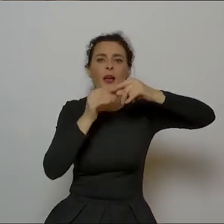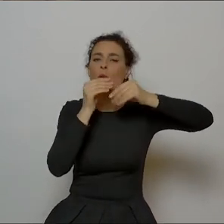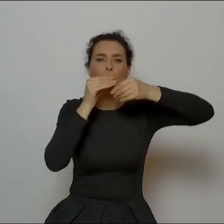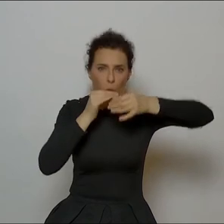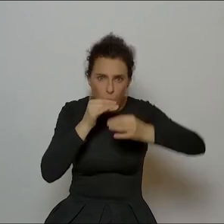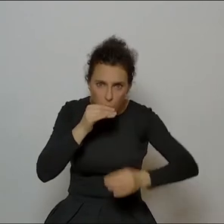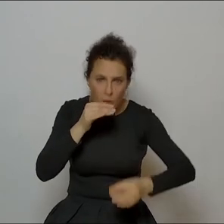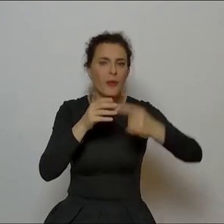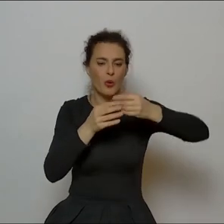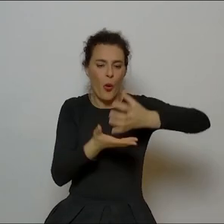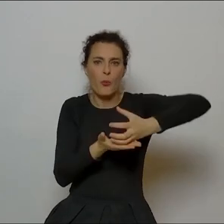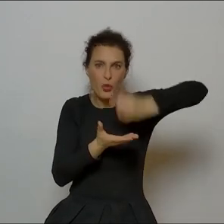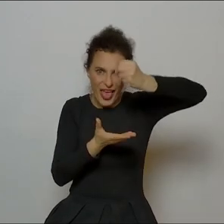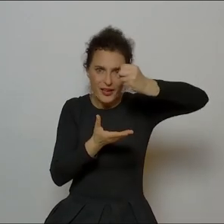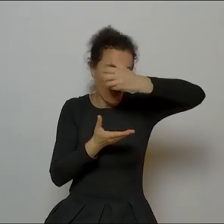powietrza.